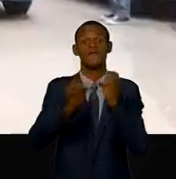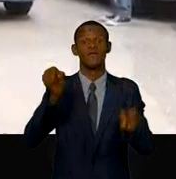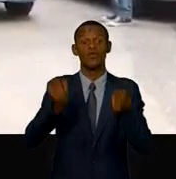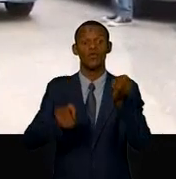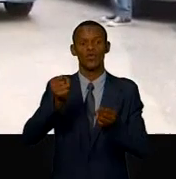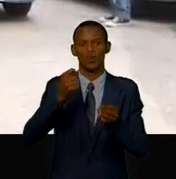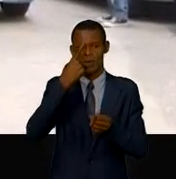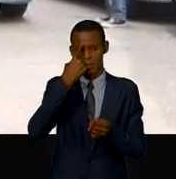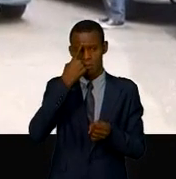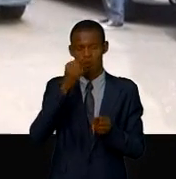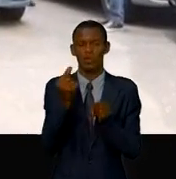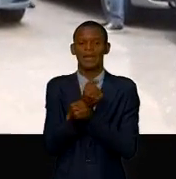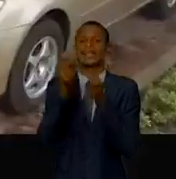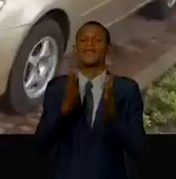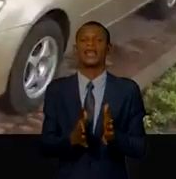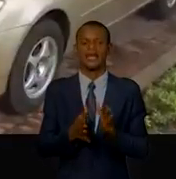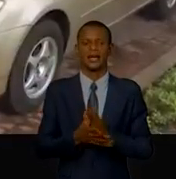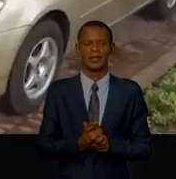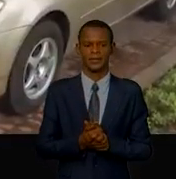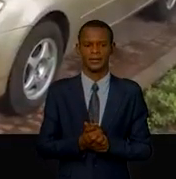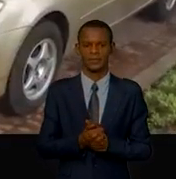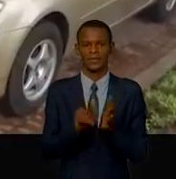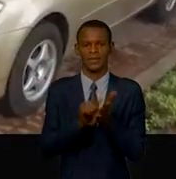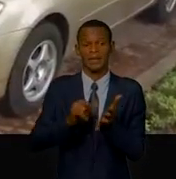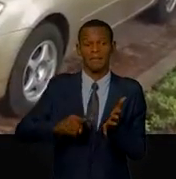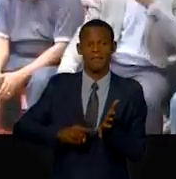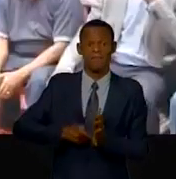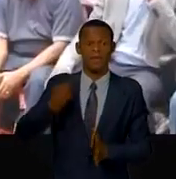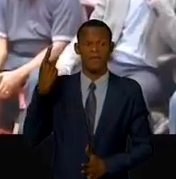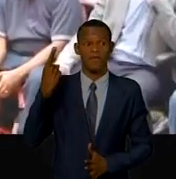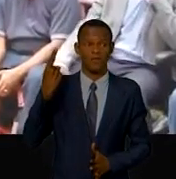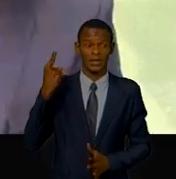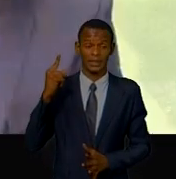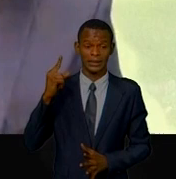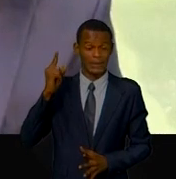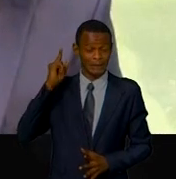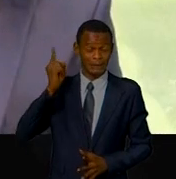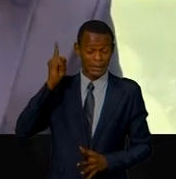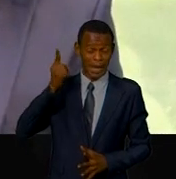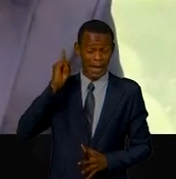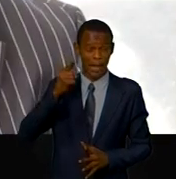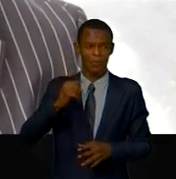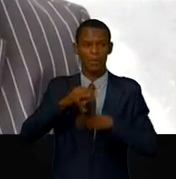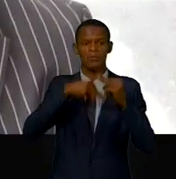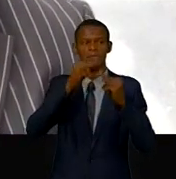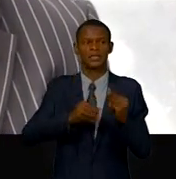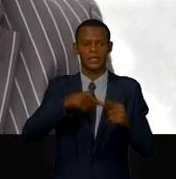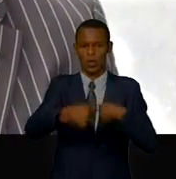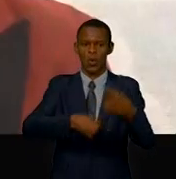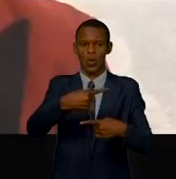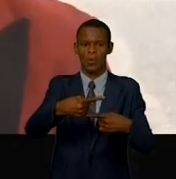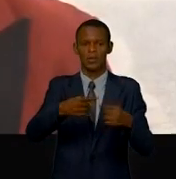C'est une première depuis l'existence de ce ministère. Les agents et cadres de l'administration sont désormais